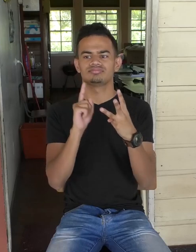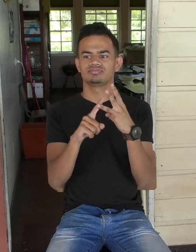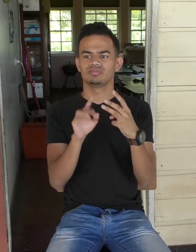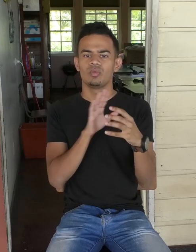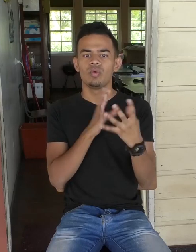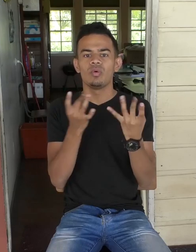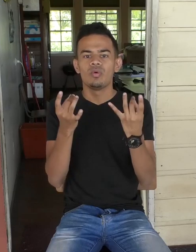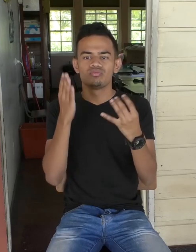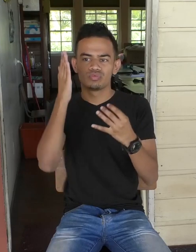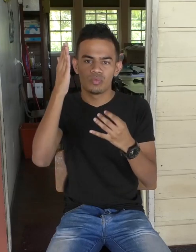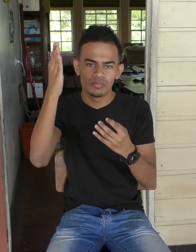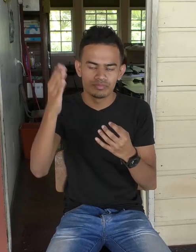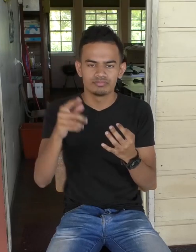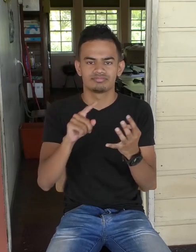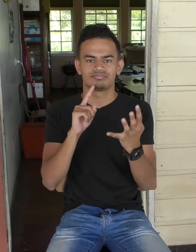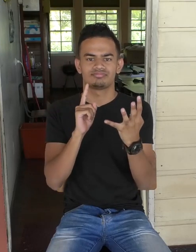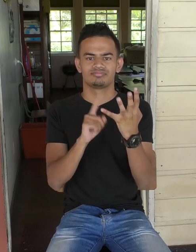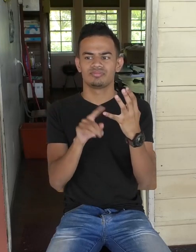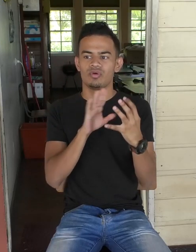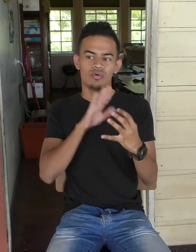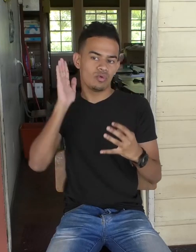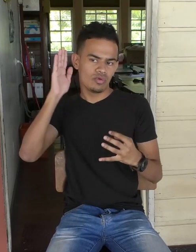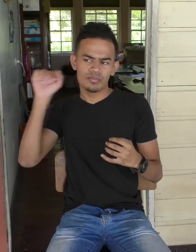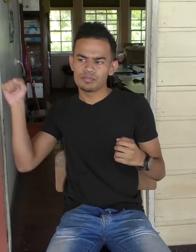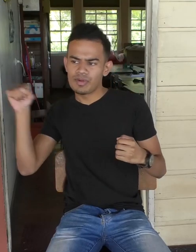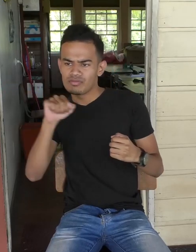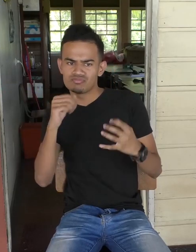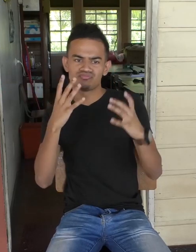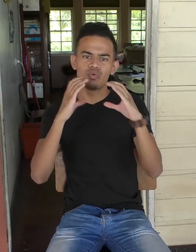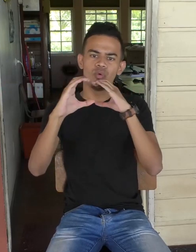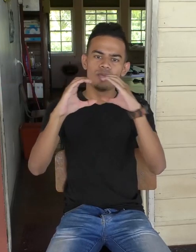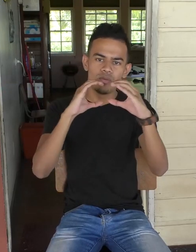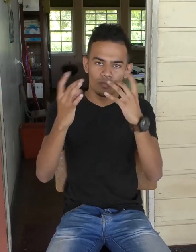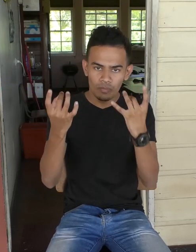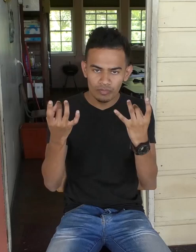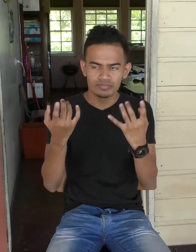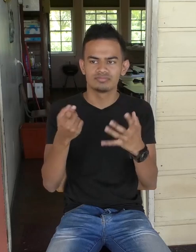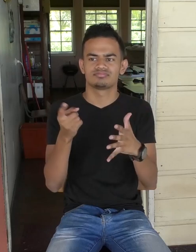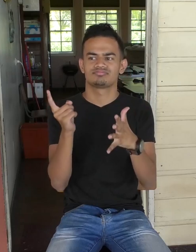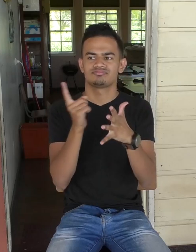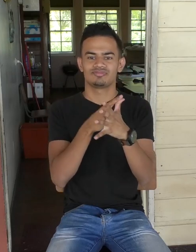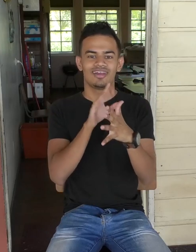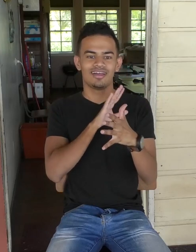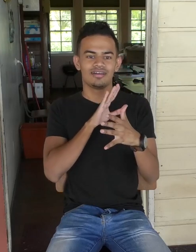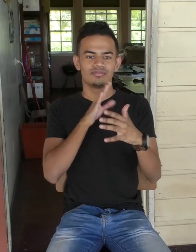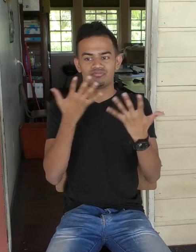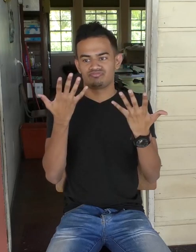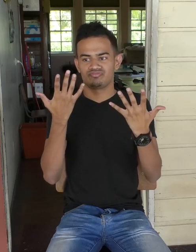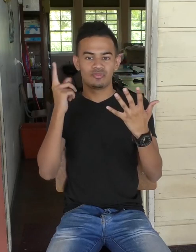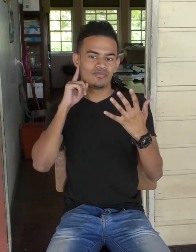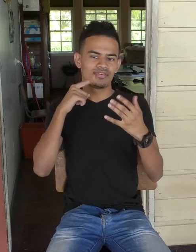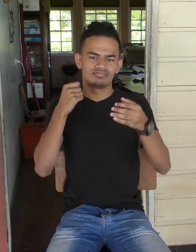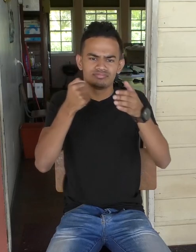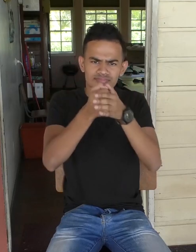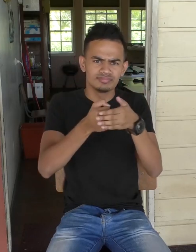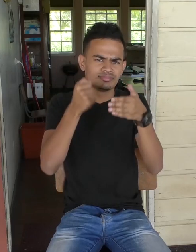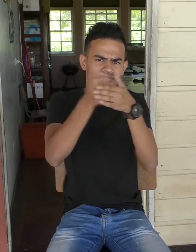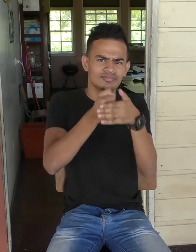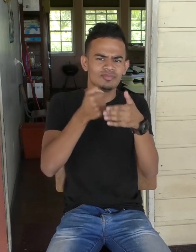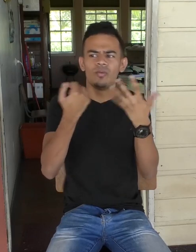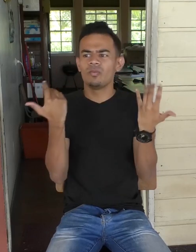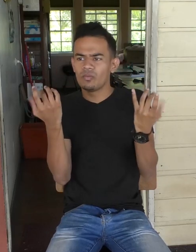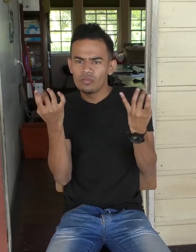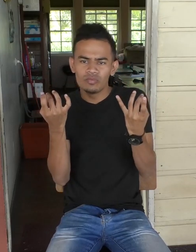toekomst. Er moeten workshops kunnen georganiseerd worden, lezingen. Dat horende mee kunnen doen, dat de communicatie beter wordt.